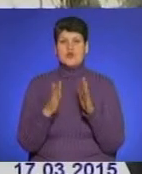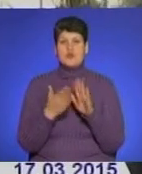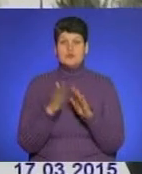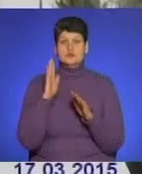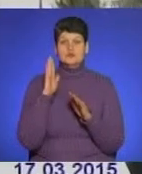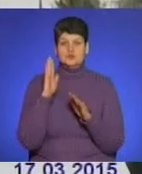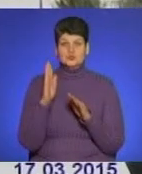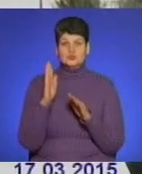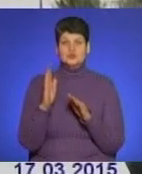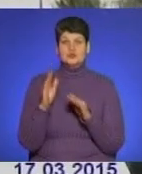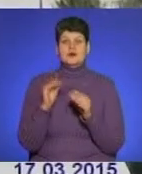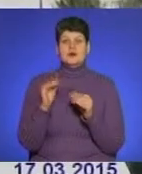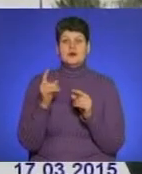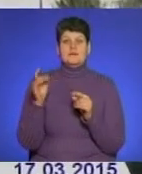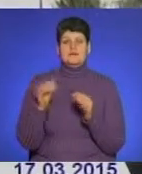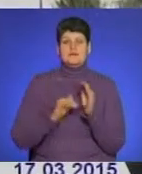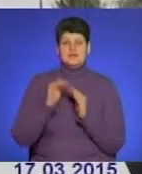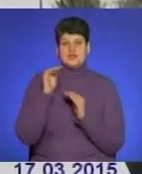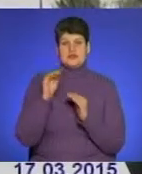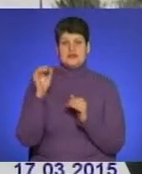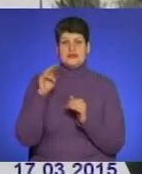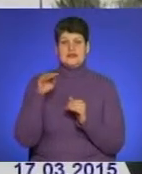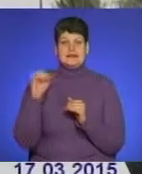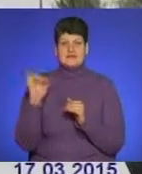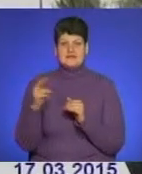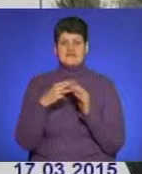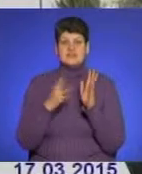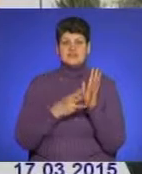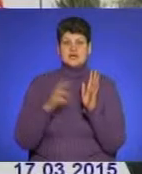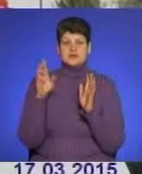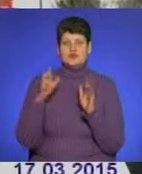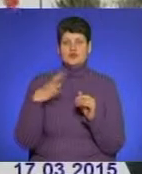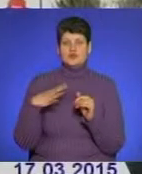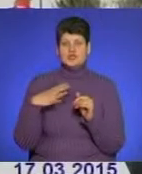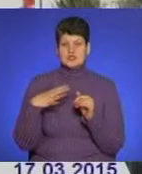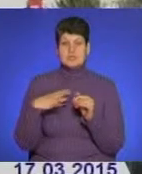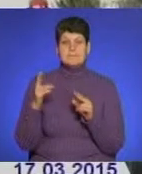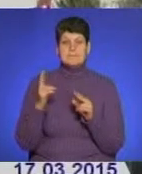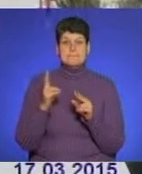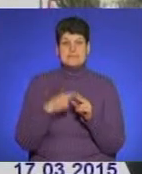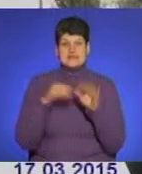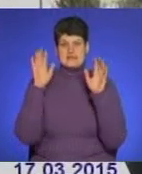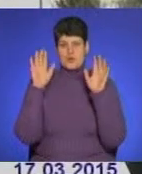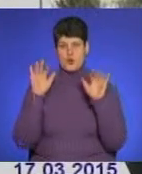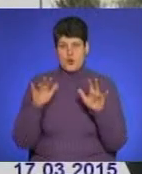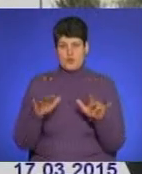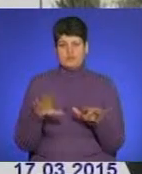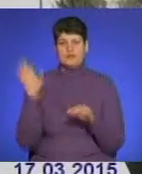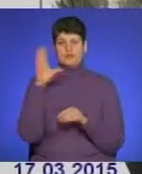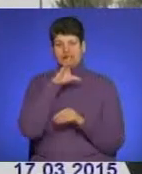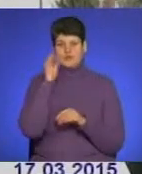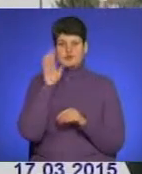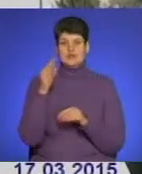будуть обумовляться полем підвищеного атмосферного тиску. 18 березня очікується переважно без істотних опадів. Нічні температури